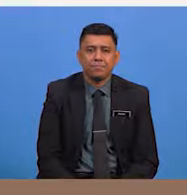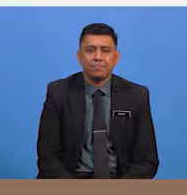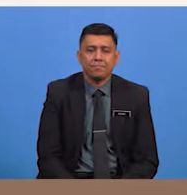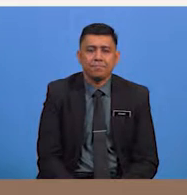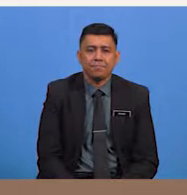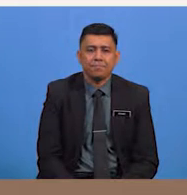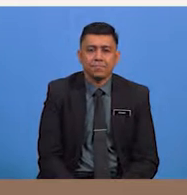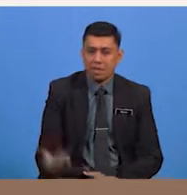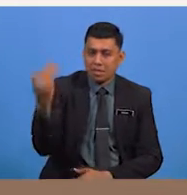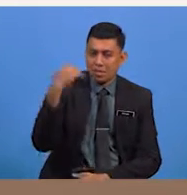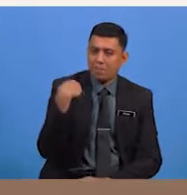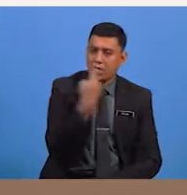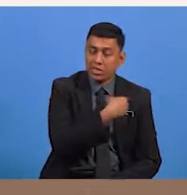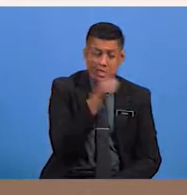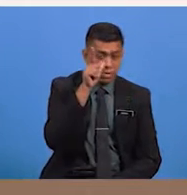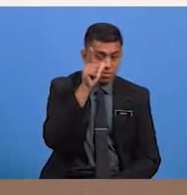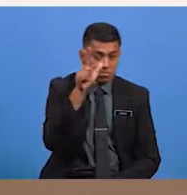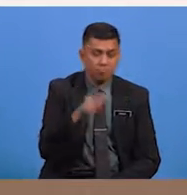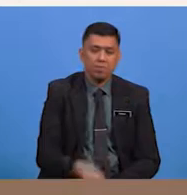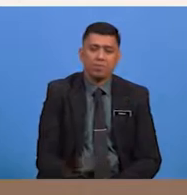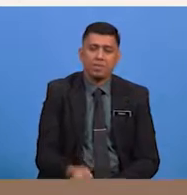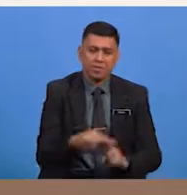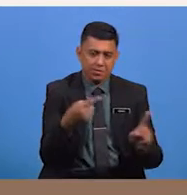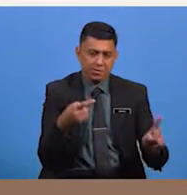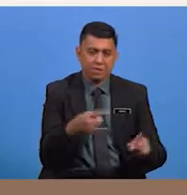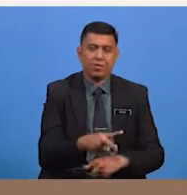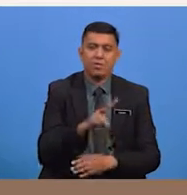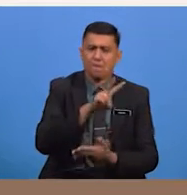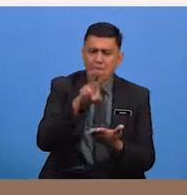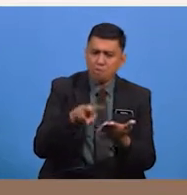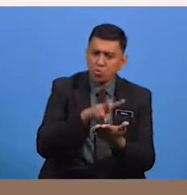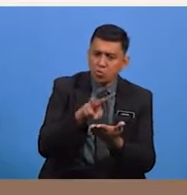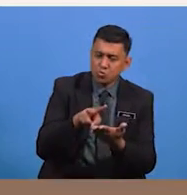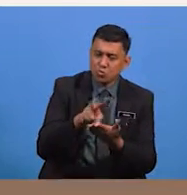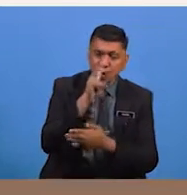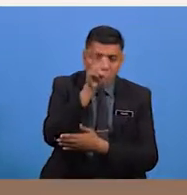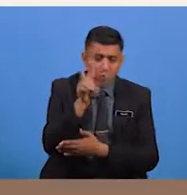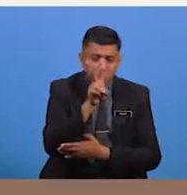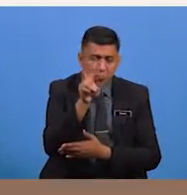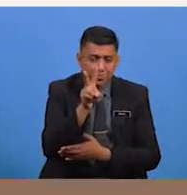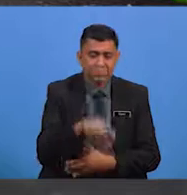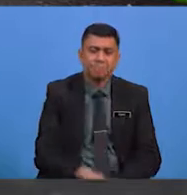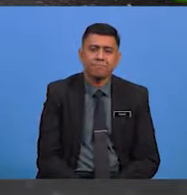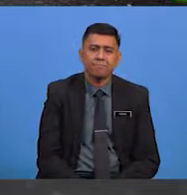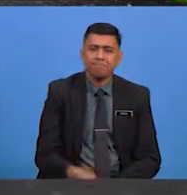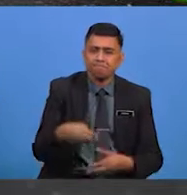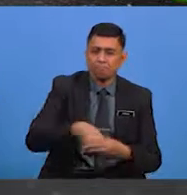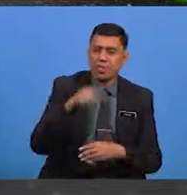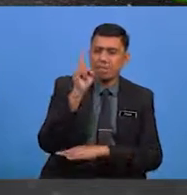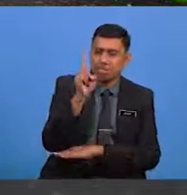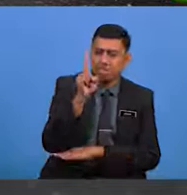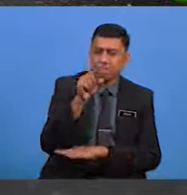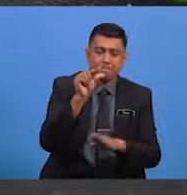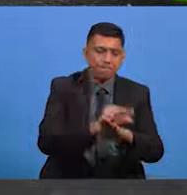Mari kita lihat pula dari aspek visual iaitu dalaman pantun pertama Pertama,